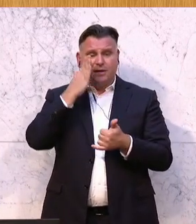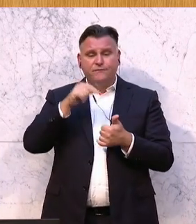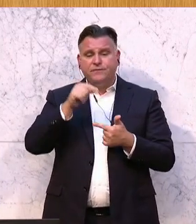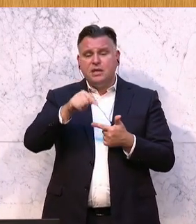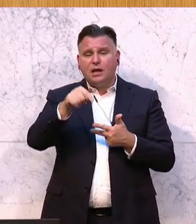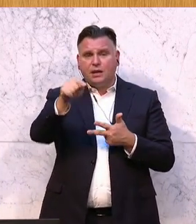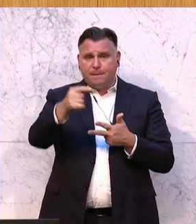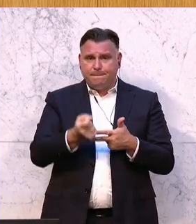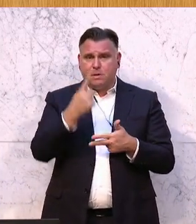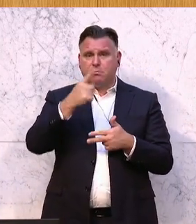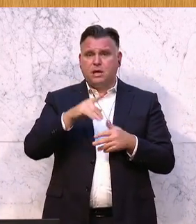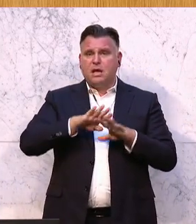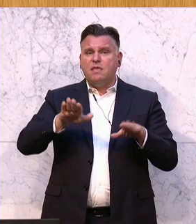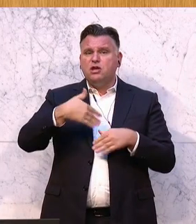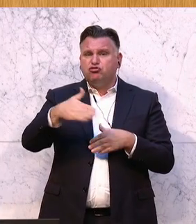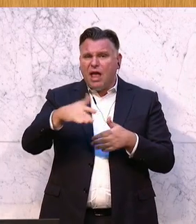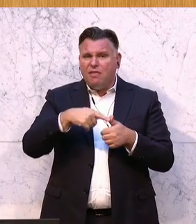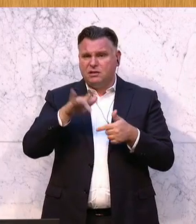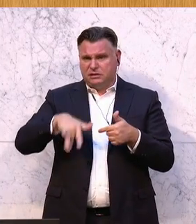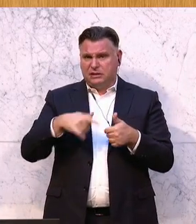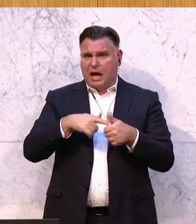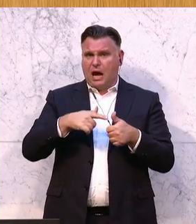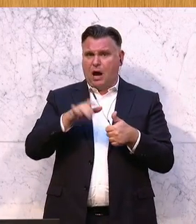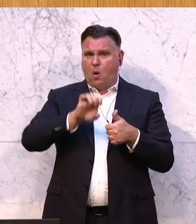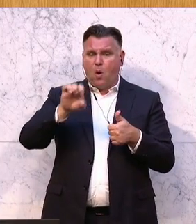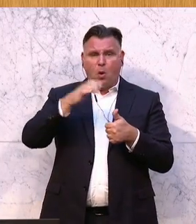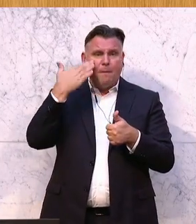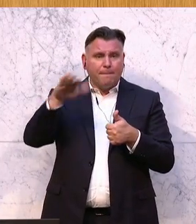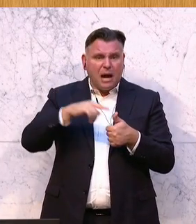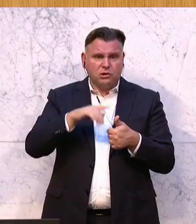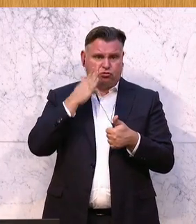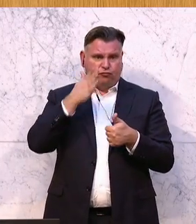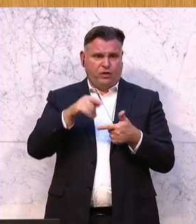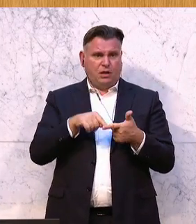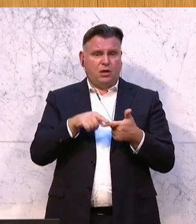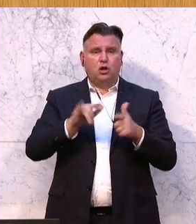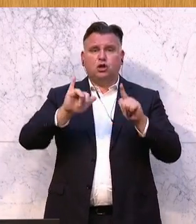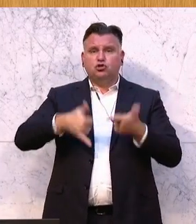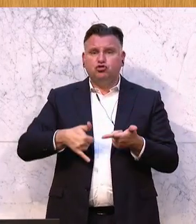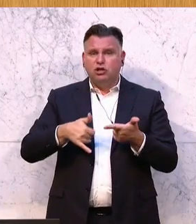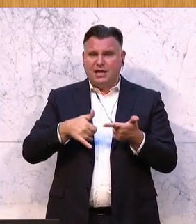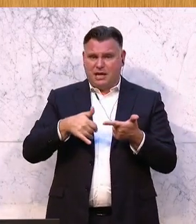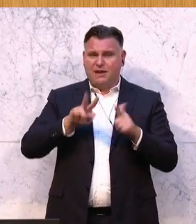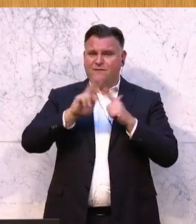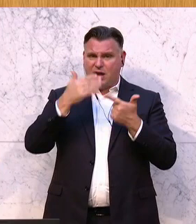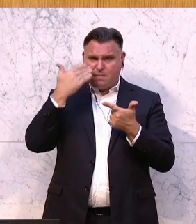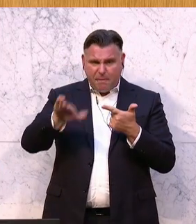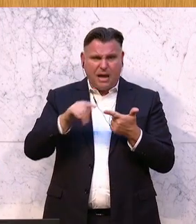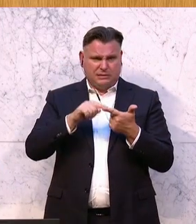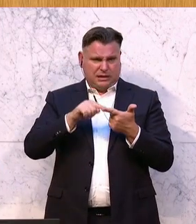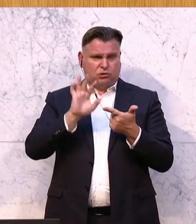wie eine Tischtennis-Europameisterschaft, wie die Vorbereitungen für die Ski-WM im folgenden Jahr